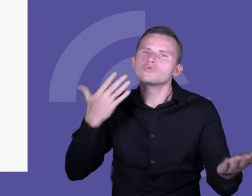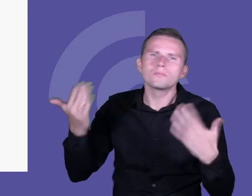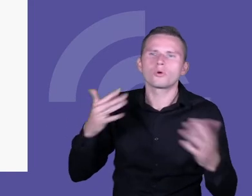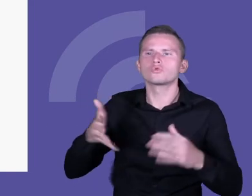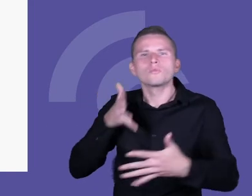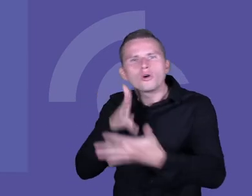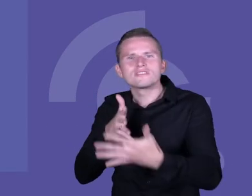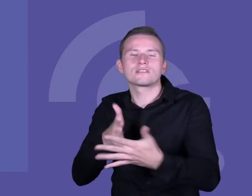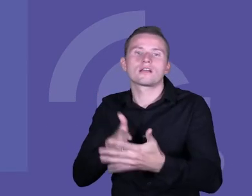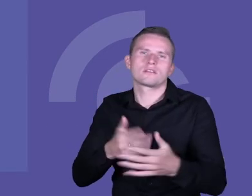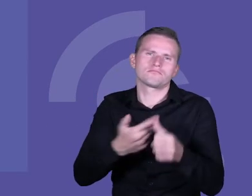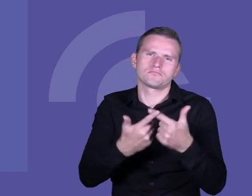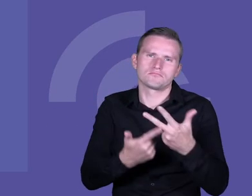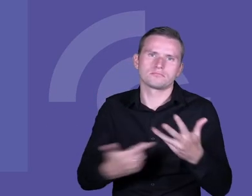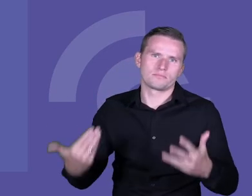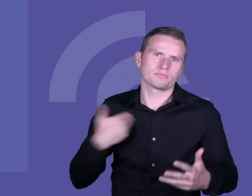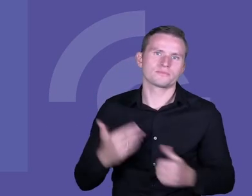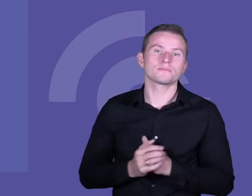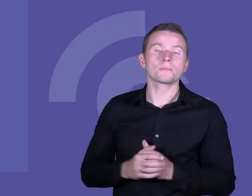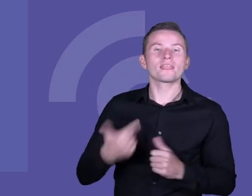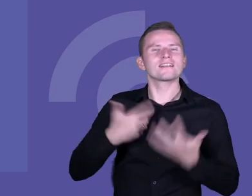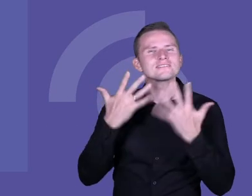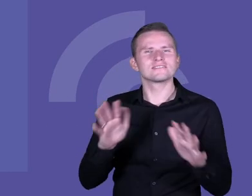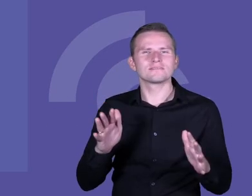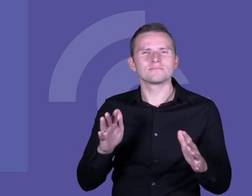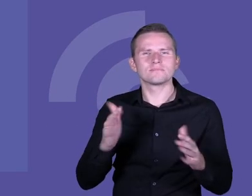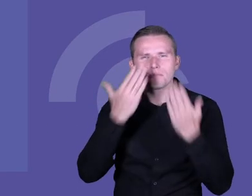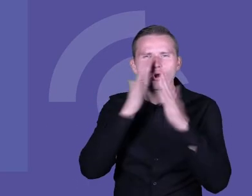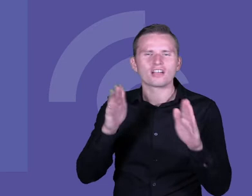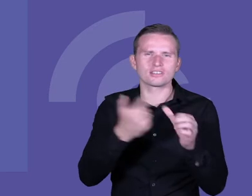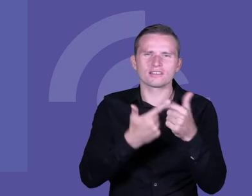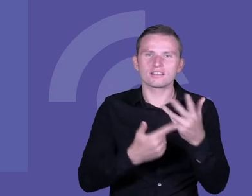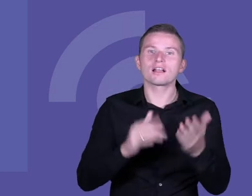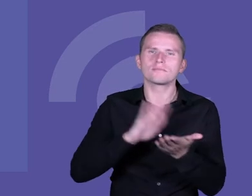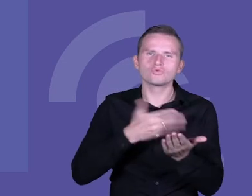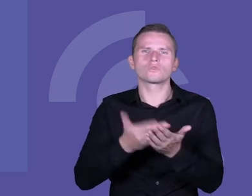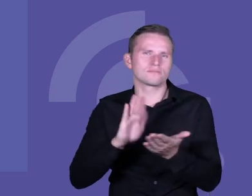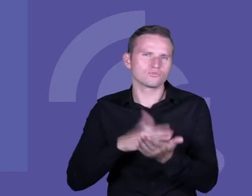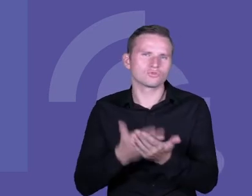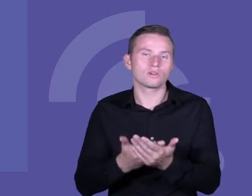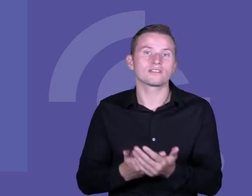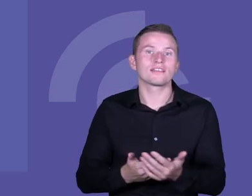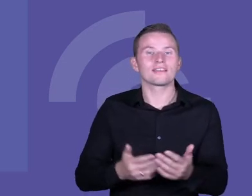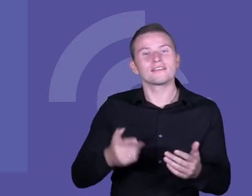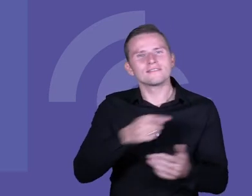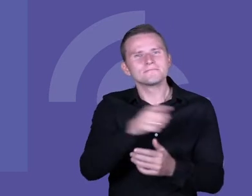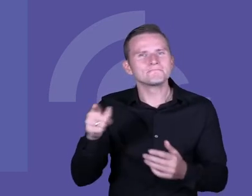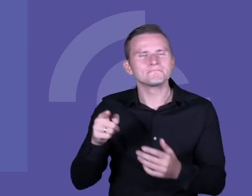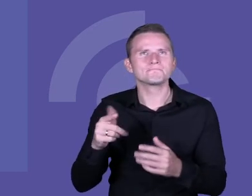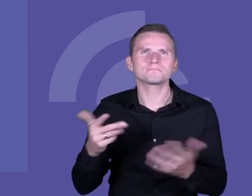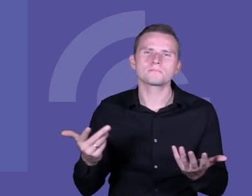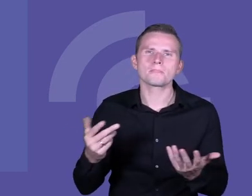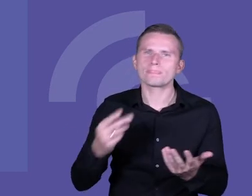dzisiaj padło. Ja chciałam pokazać Państwu kilka przykładów, ale właśnie spojrzeć na nie z perspektywy